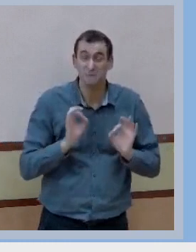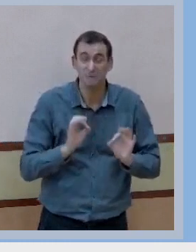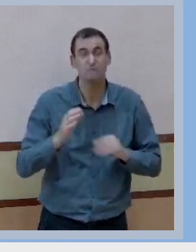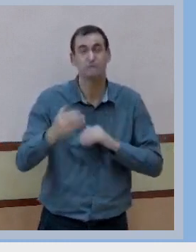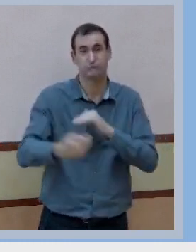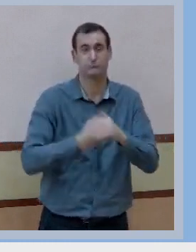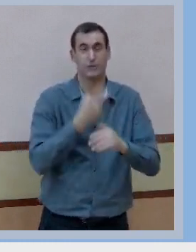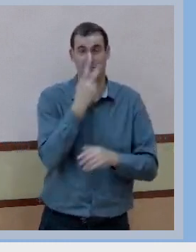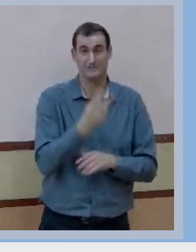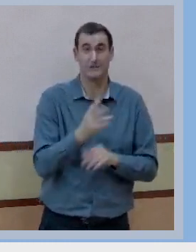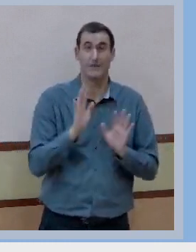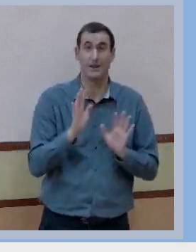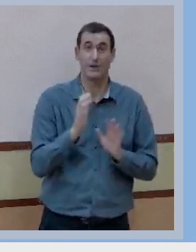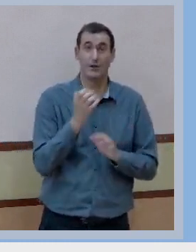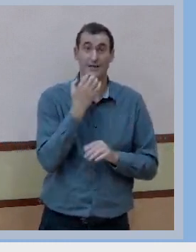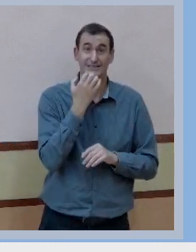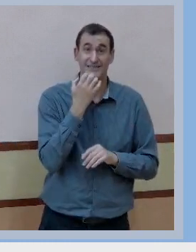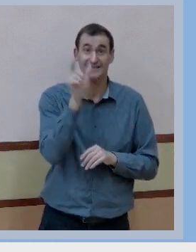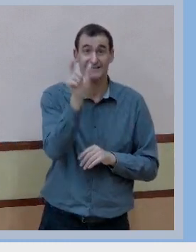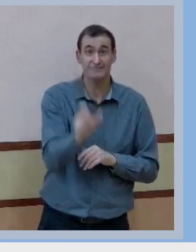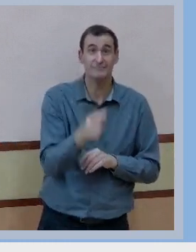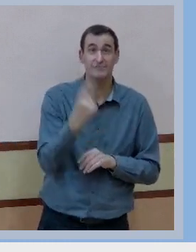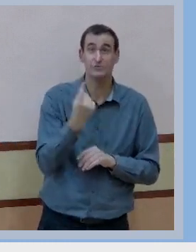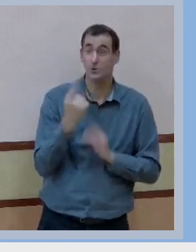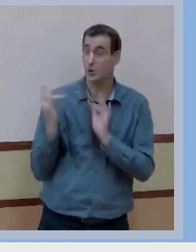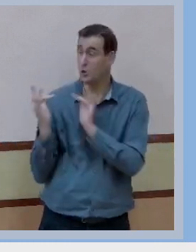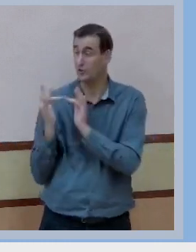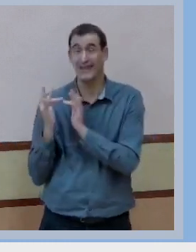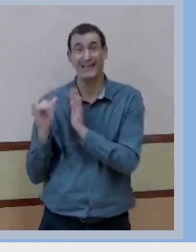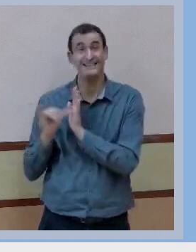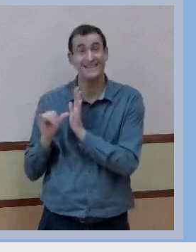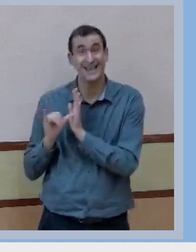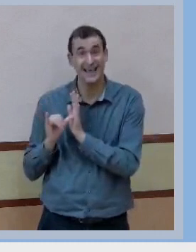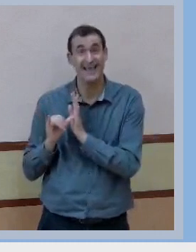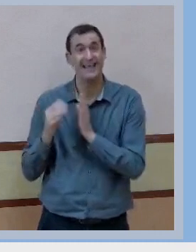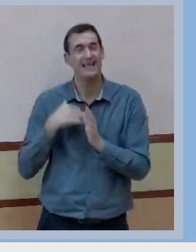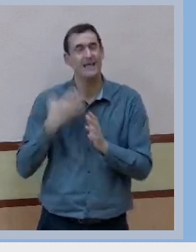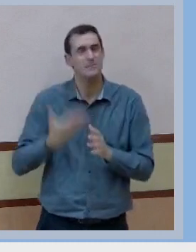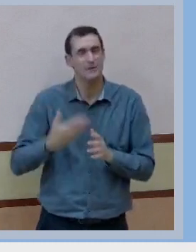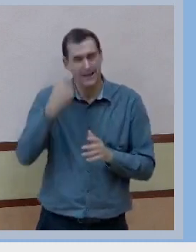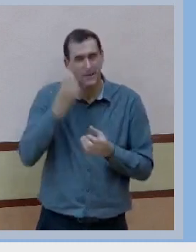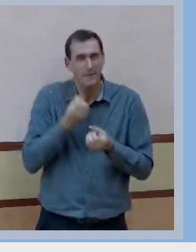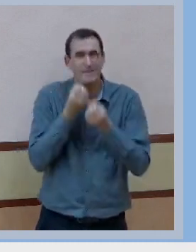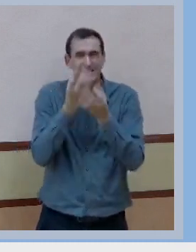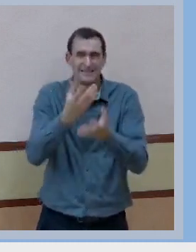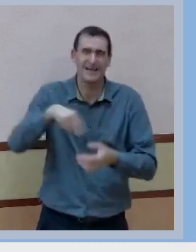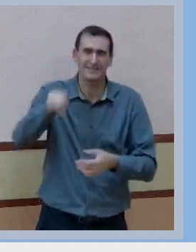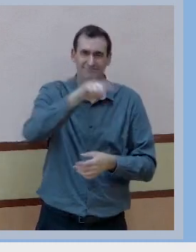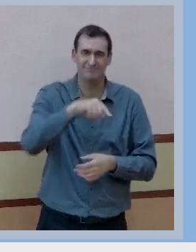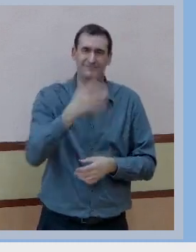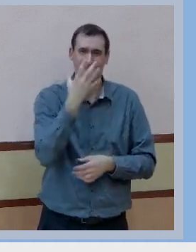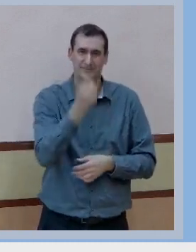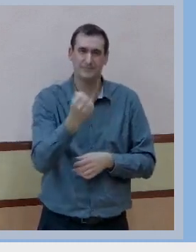Si simplement el que ets és un contacte estret, el que hauries de fer, i aquest és el gran missatge que hem d'enviar en un entorn de transmissió